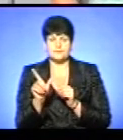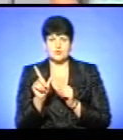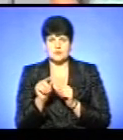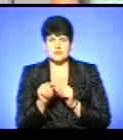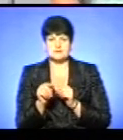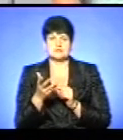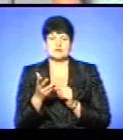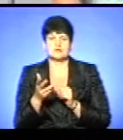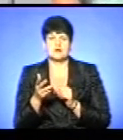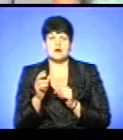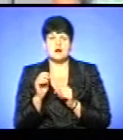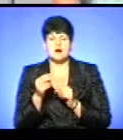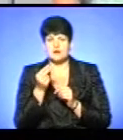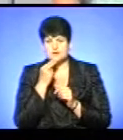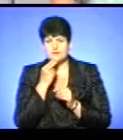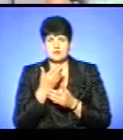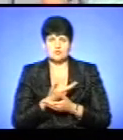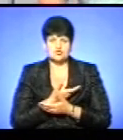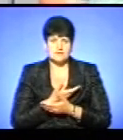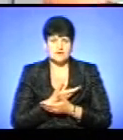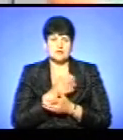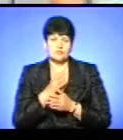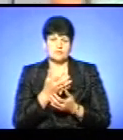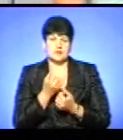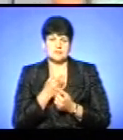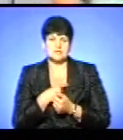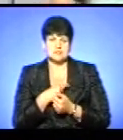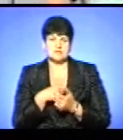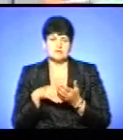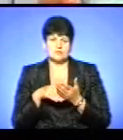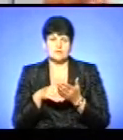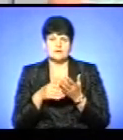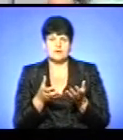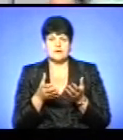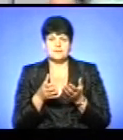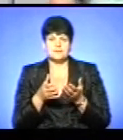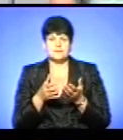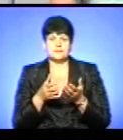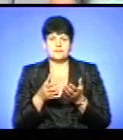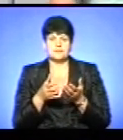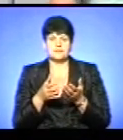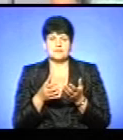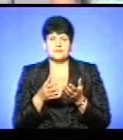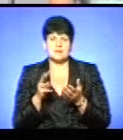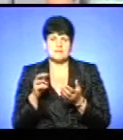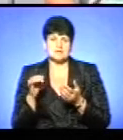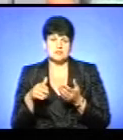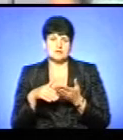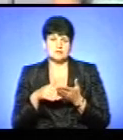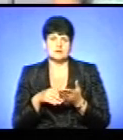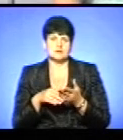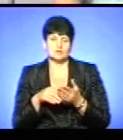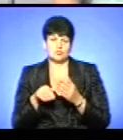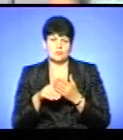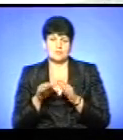і пребування в аквапарк, і решта харчування і прожиття. Ми беремо волонтерські організації, беремо мацінати і йдемо на зустрічі